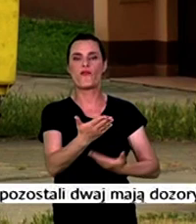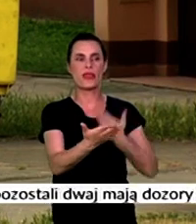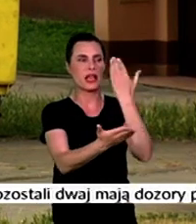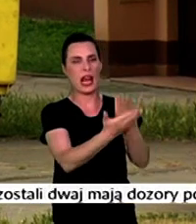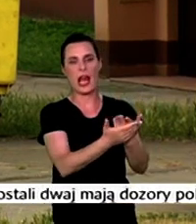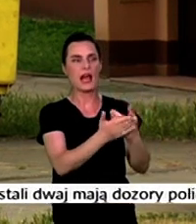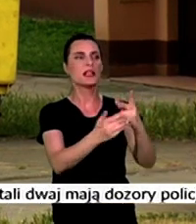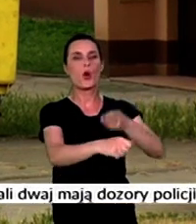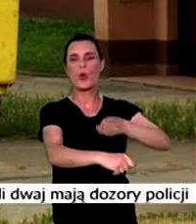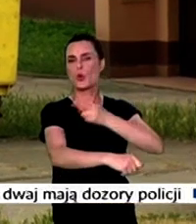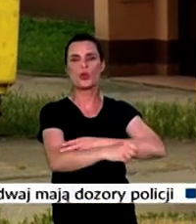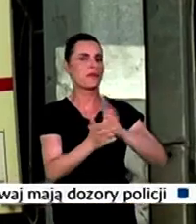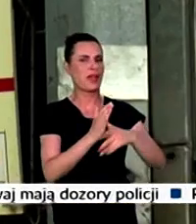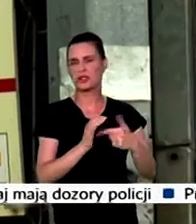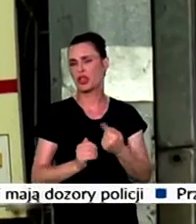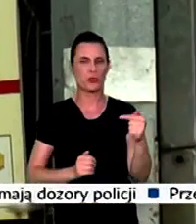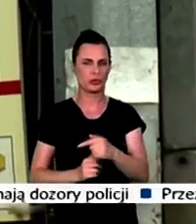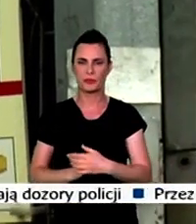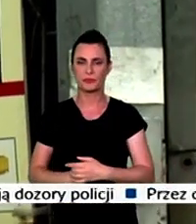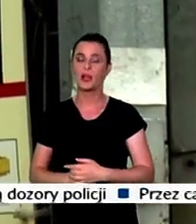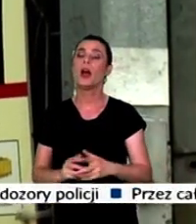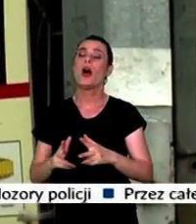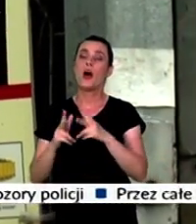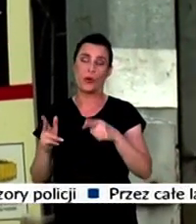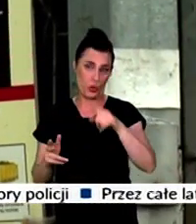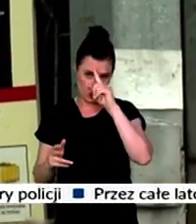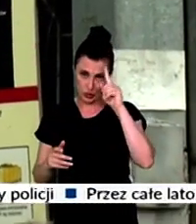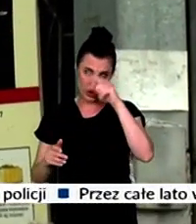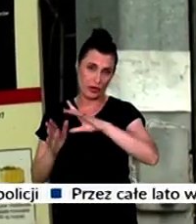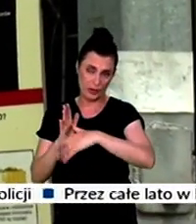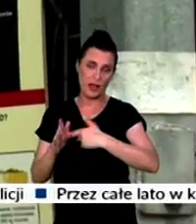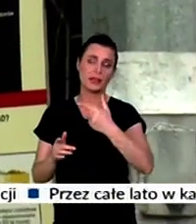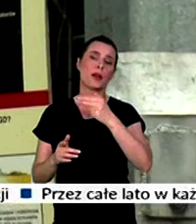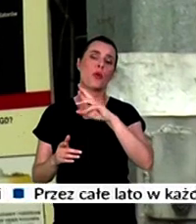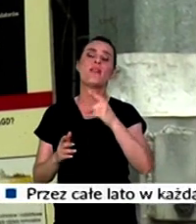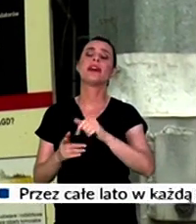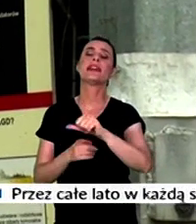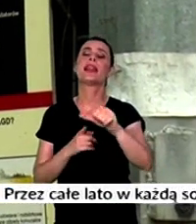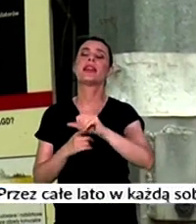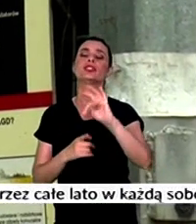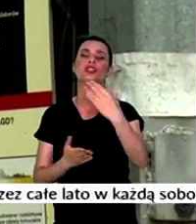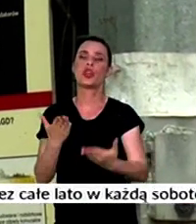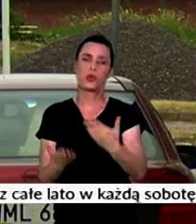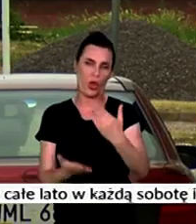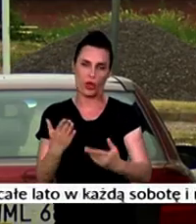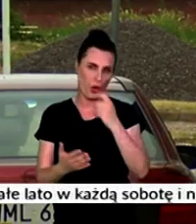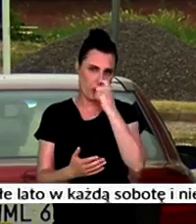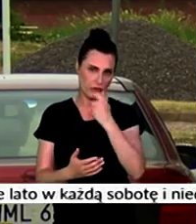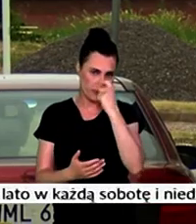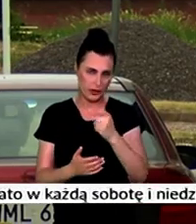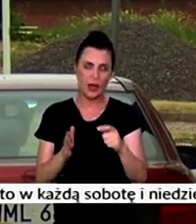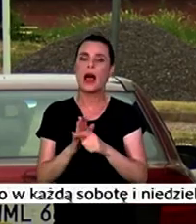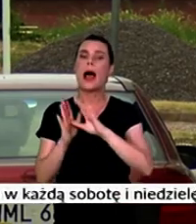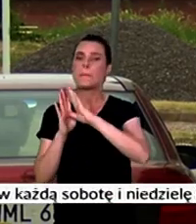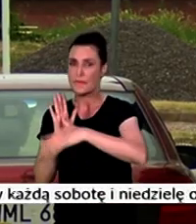do Urzędu Miasta Mława. Mławianie rocznie produkują ponad 11 ton odpadów. Miasto za wywóz odpadów w